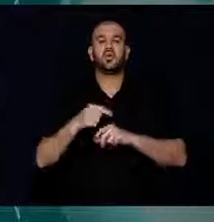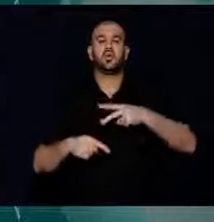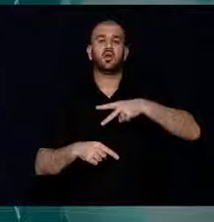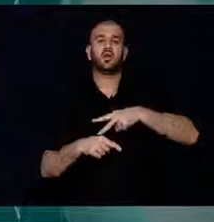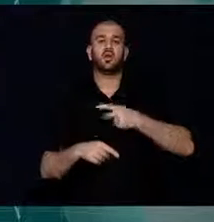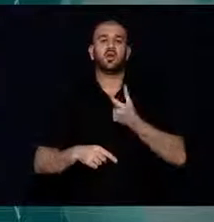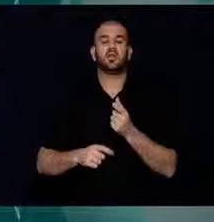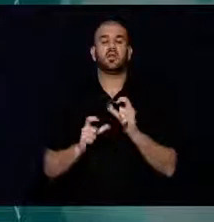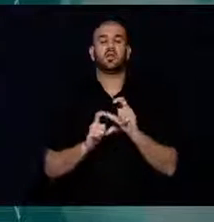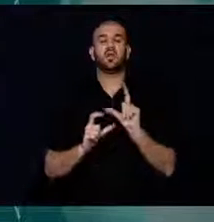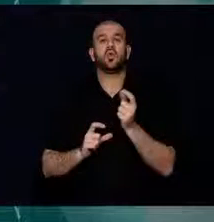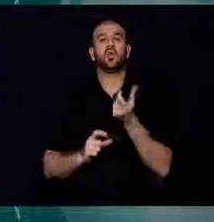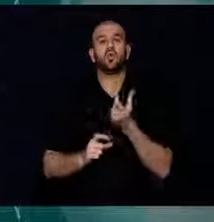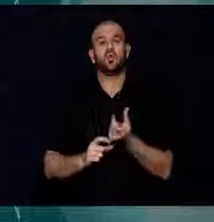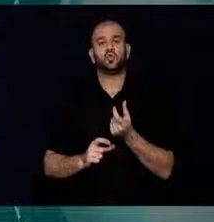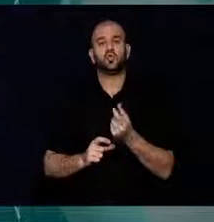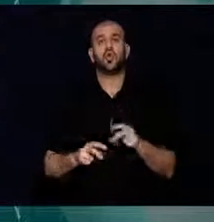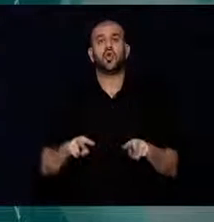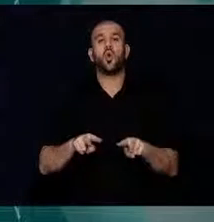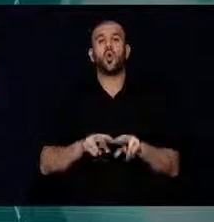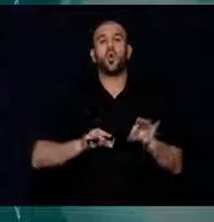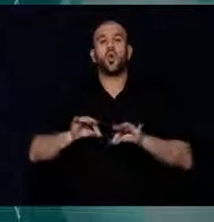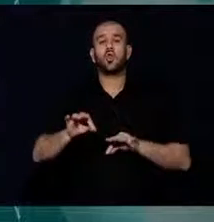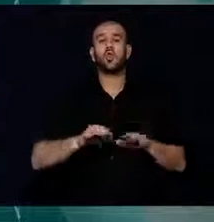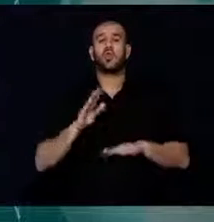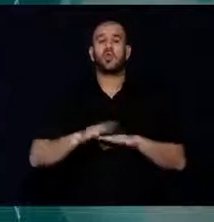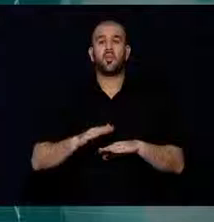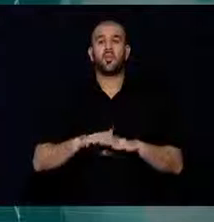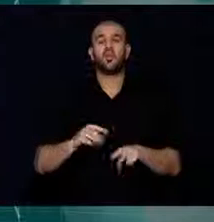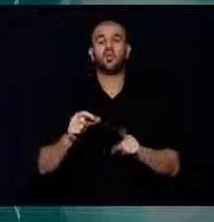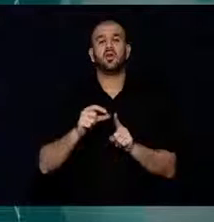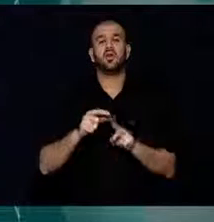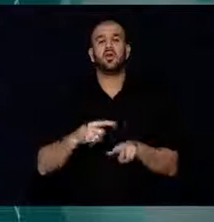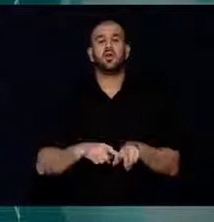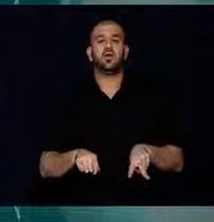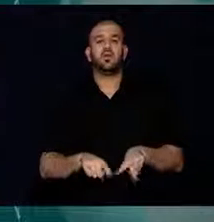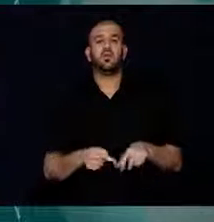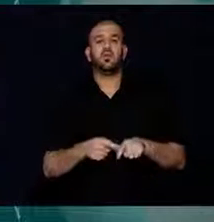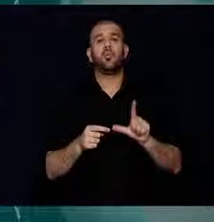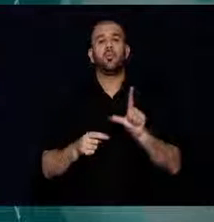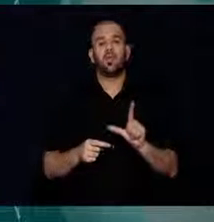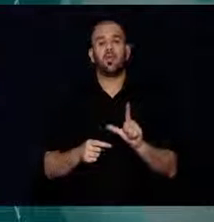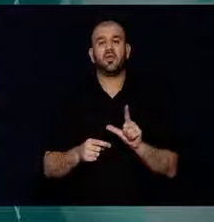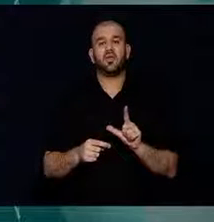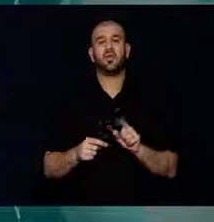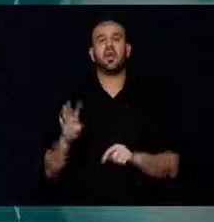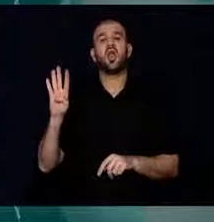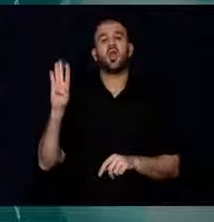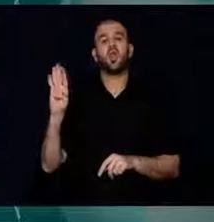Gazeteci ve Uçakla Gelen Altı Tabut isimli kitabın yazarı,